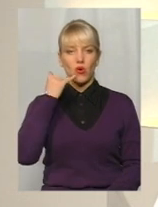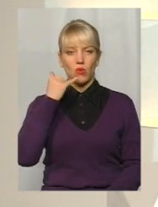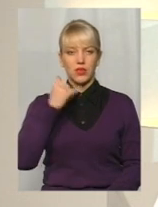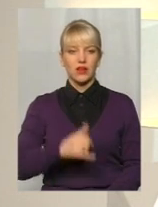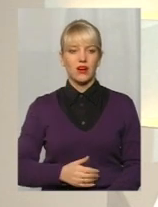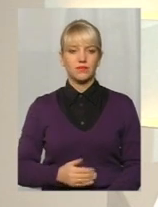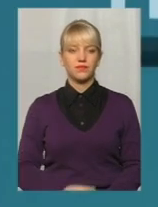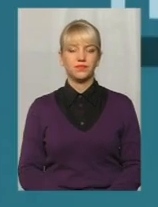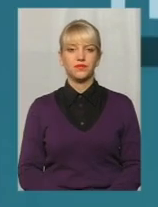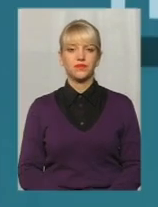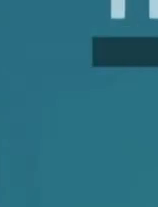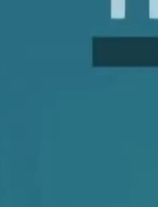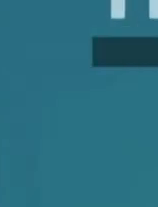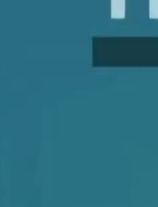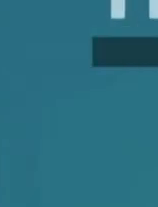послухаємо.